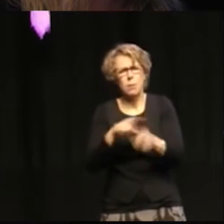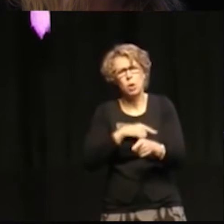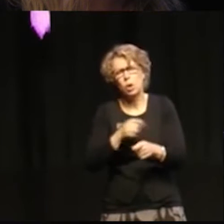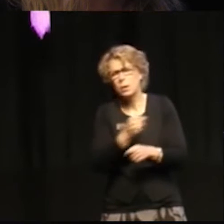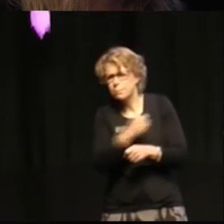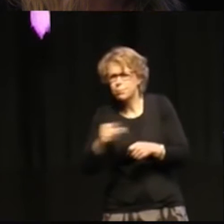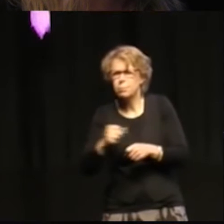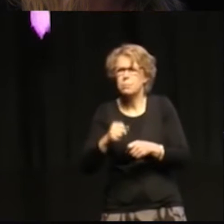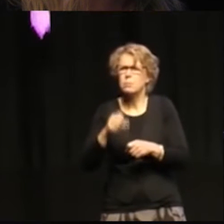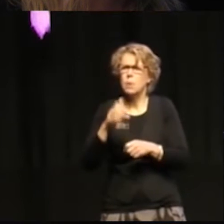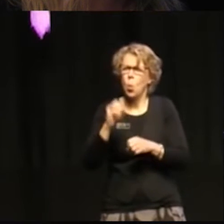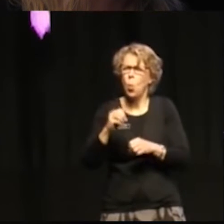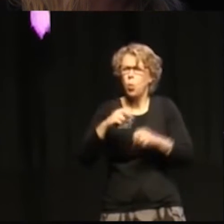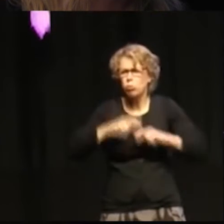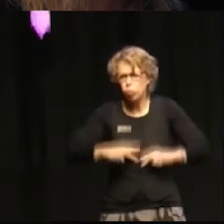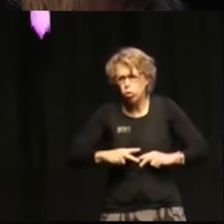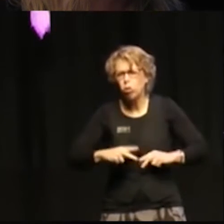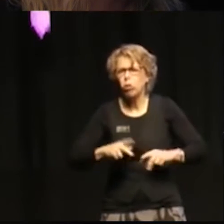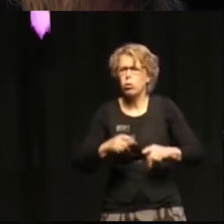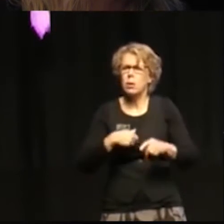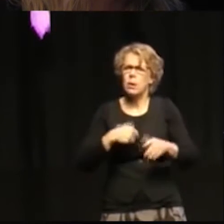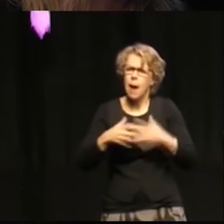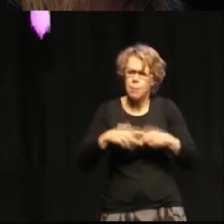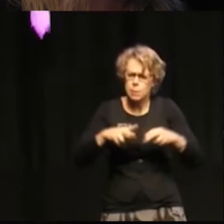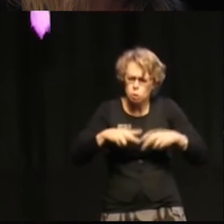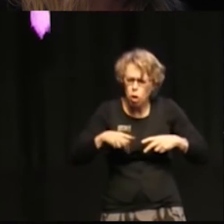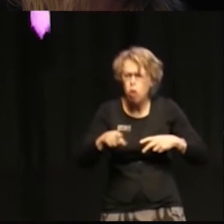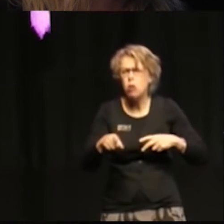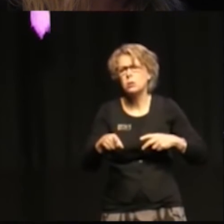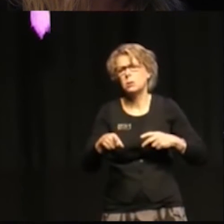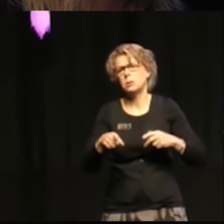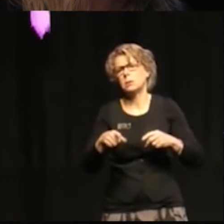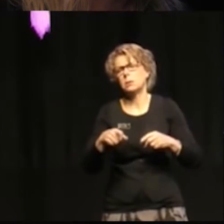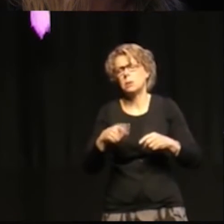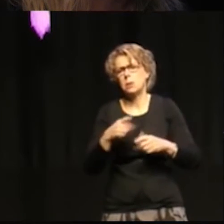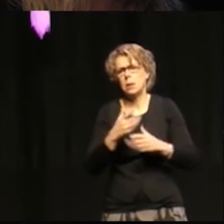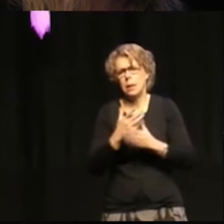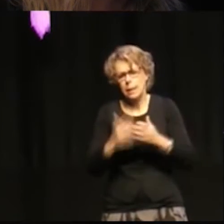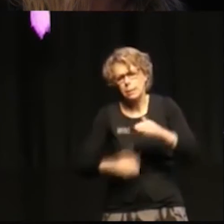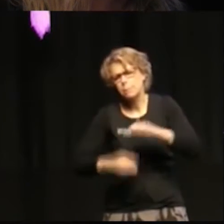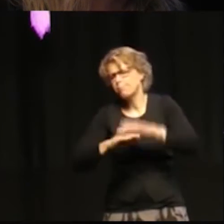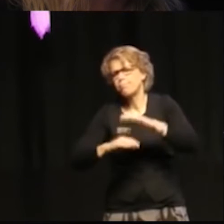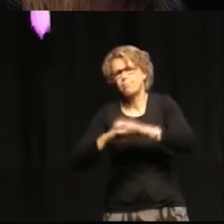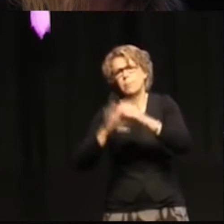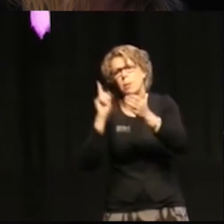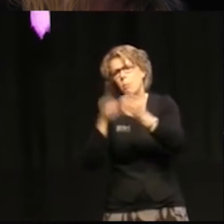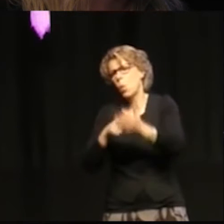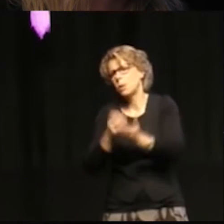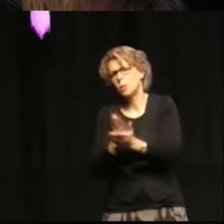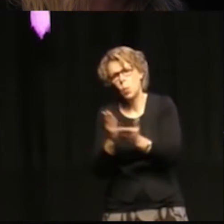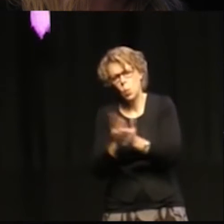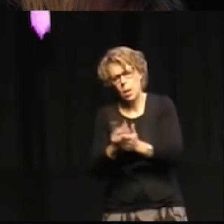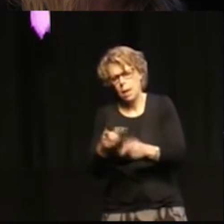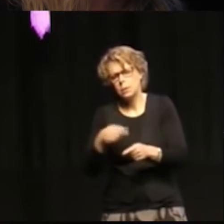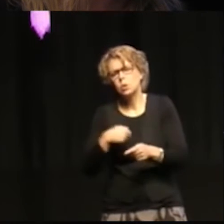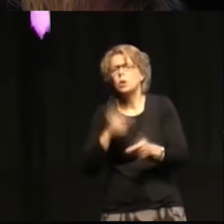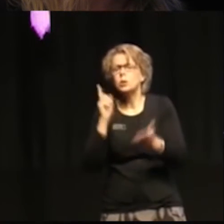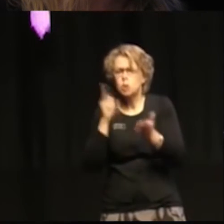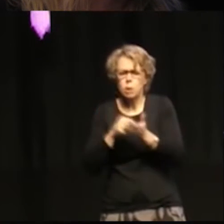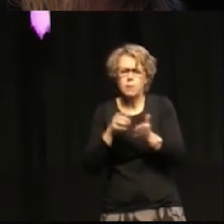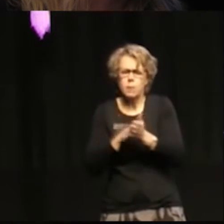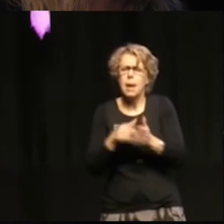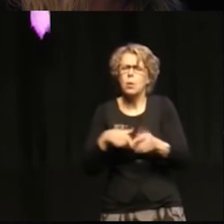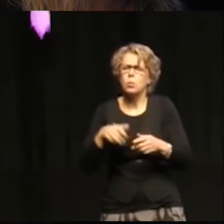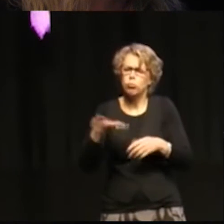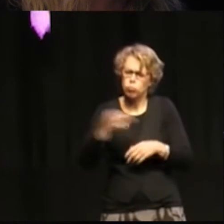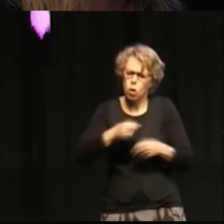otrygghet, arbetslöshet, inte uppfyllda mål i skolan. Så att syftet med det här att ta ett